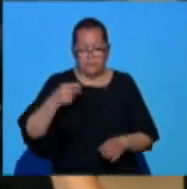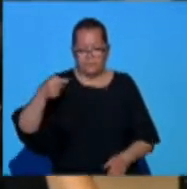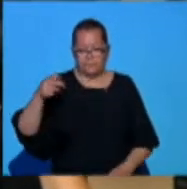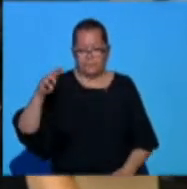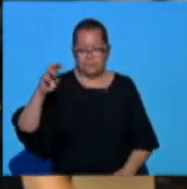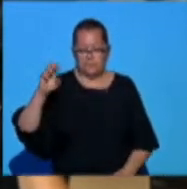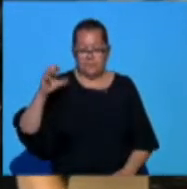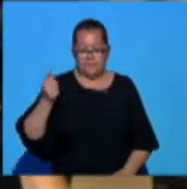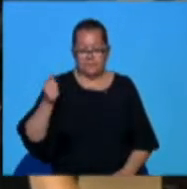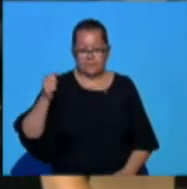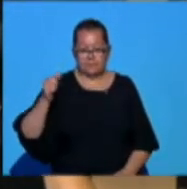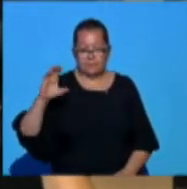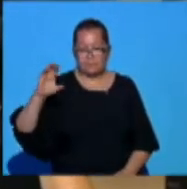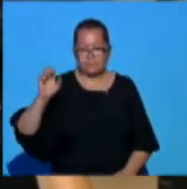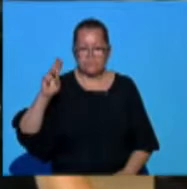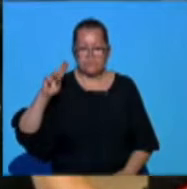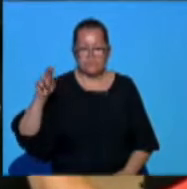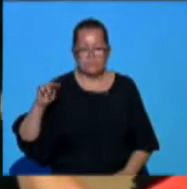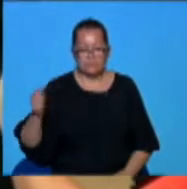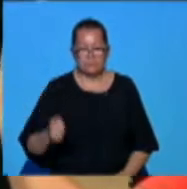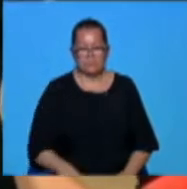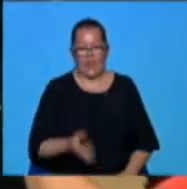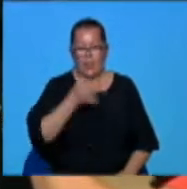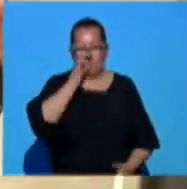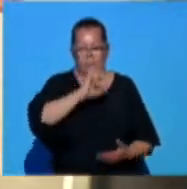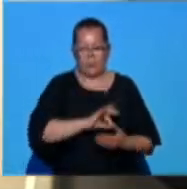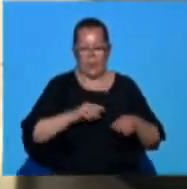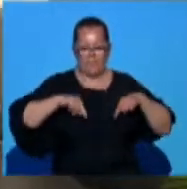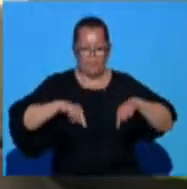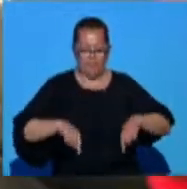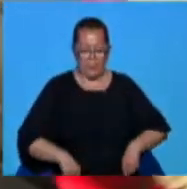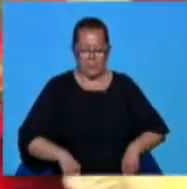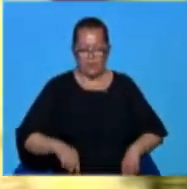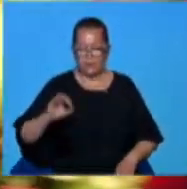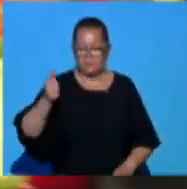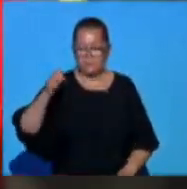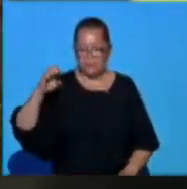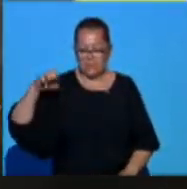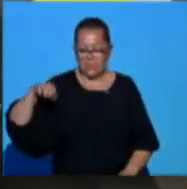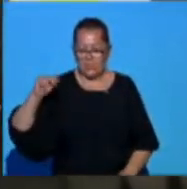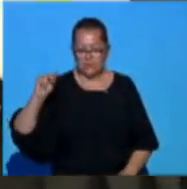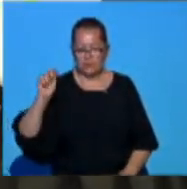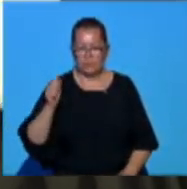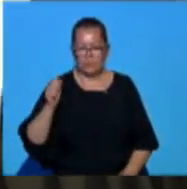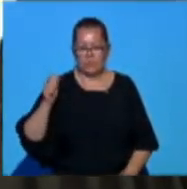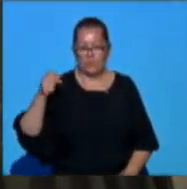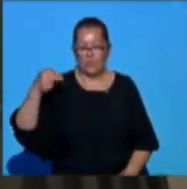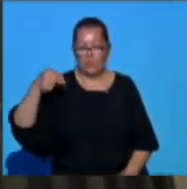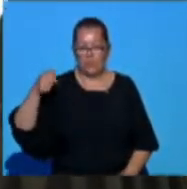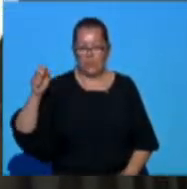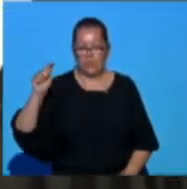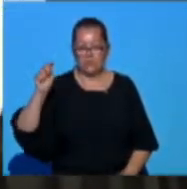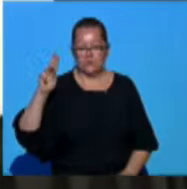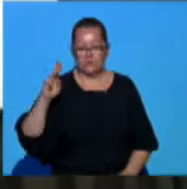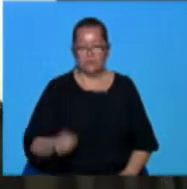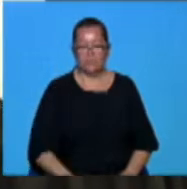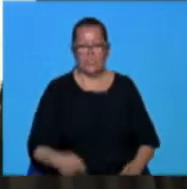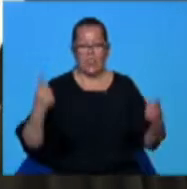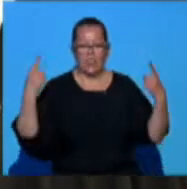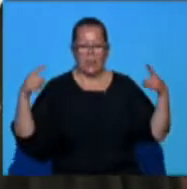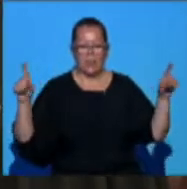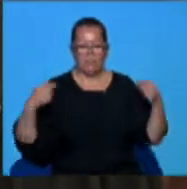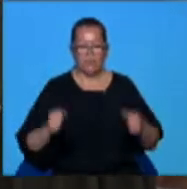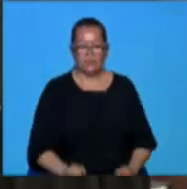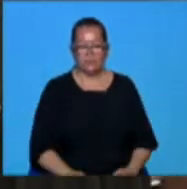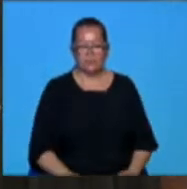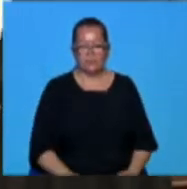partea Universității Constantin Brâncuș la propunerea președintelui senatului UCB, Horatiu Gorun. Evenimentul a făcut parte